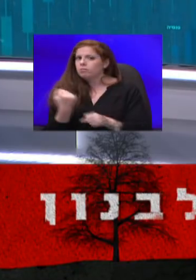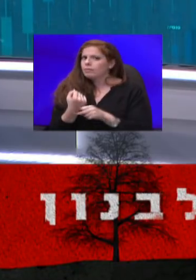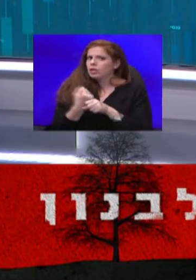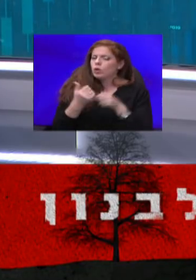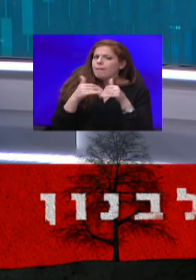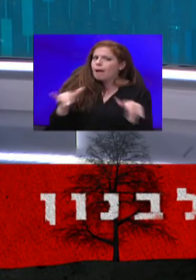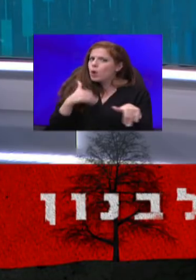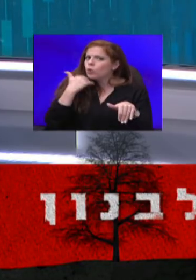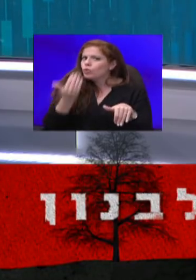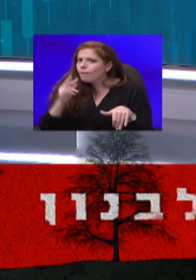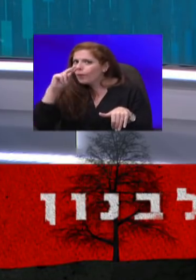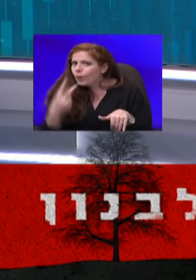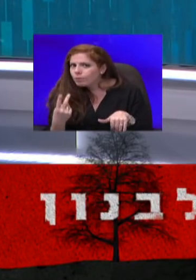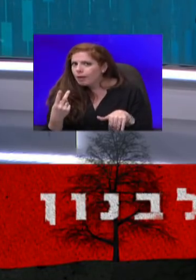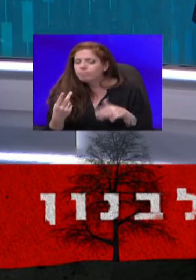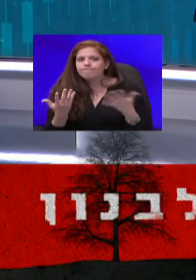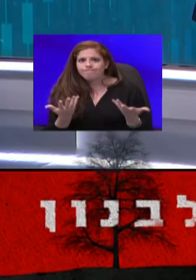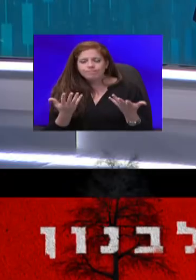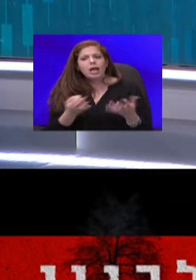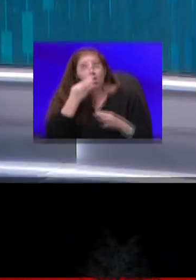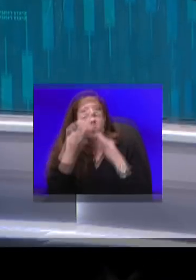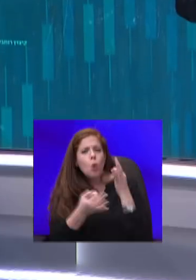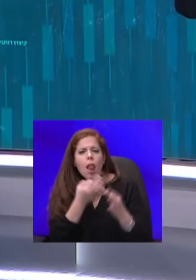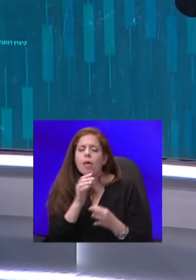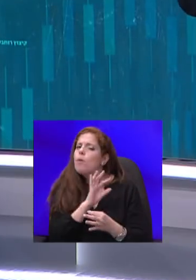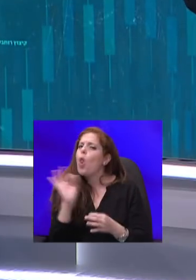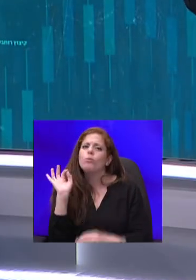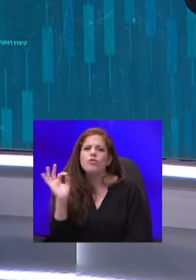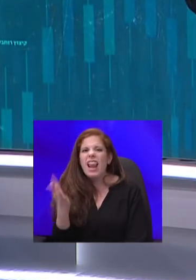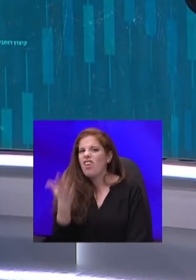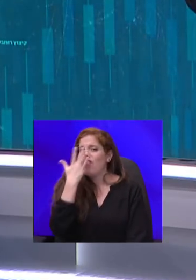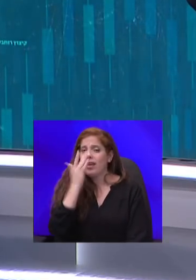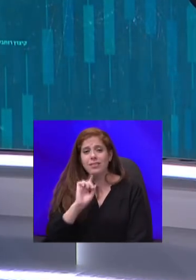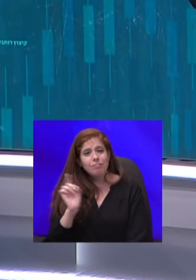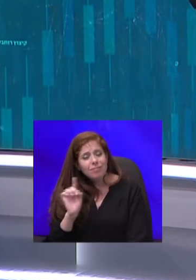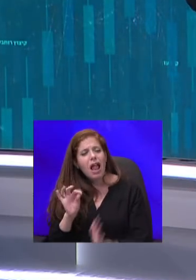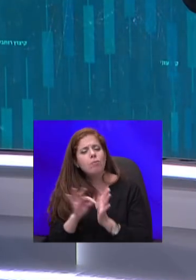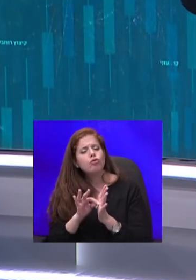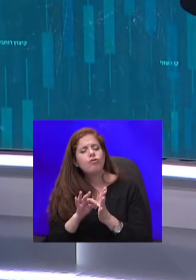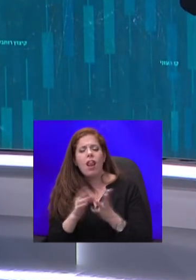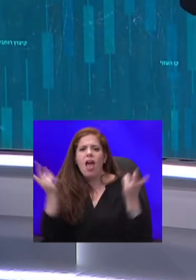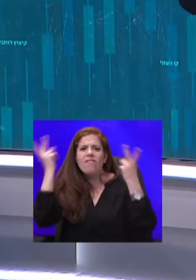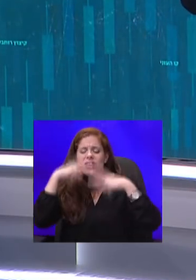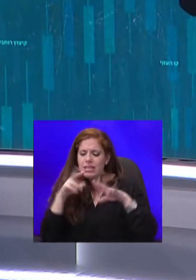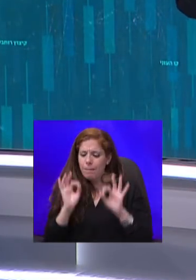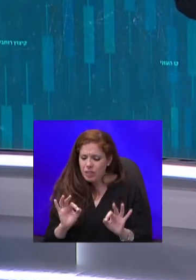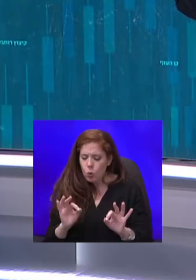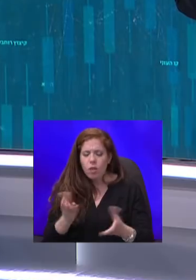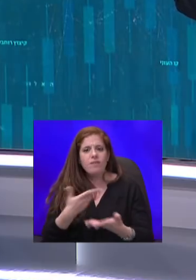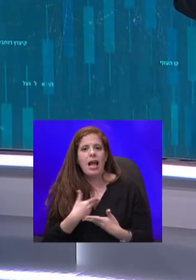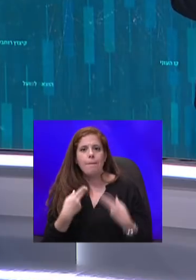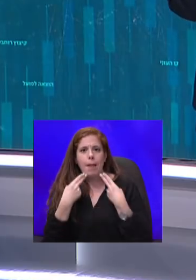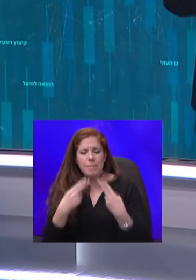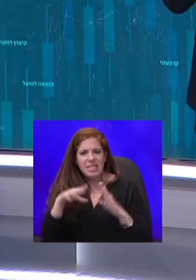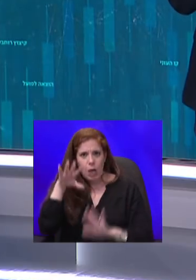אנחנו מעלים פה את כל הדברים האלה לא בשביל לבאס, אלא בשביל לקחת את המציאות ולגזור מיון המסקנות. אז הנה, דבר ראשון, ההסתערות על